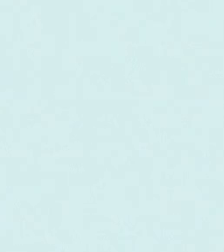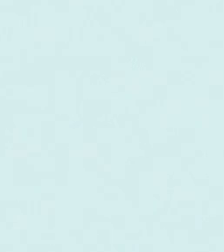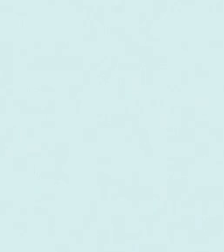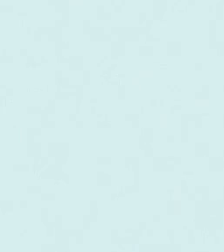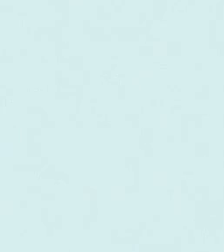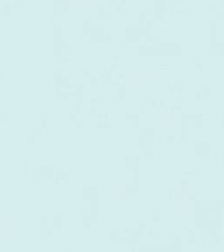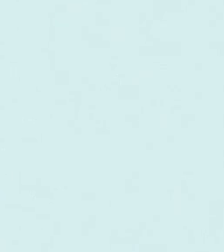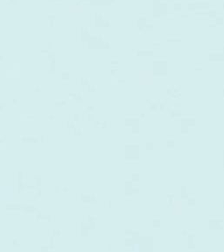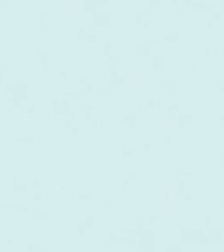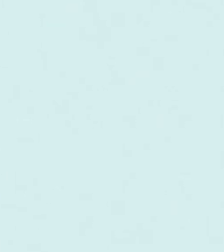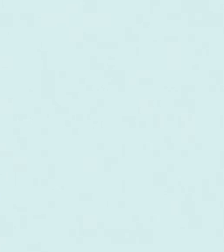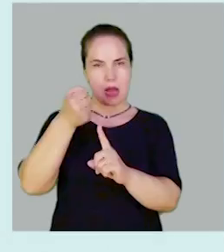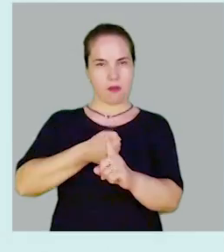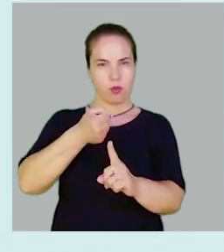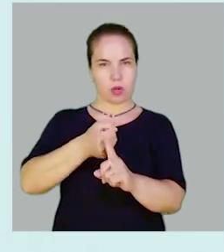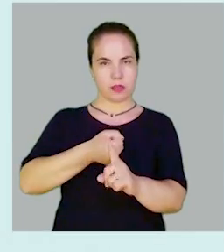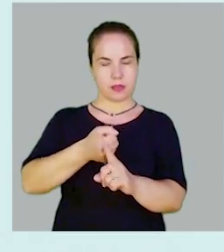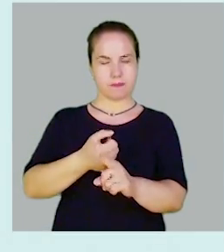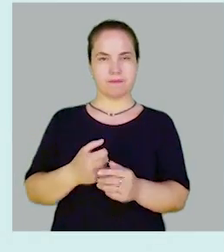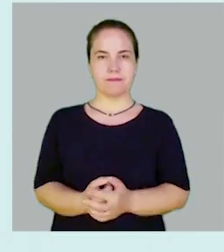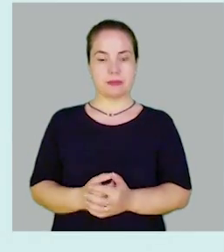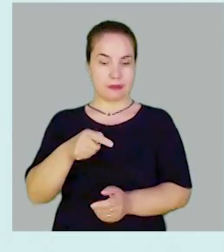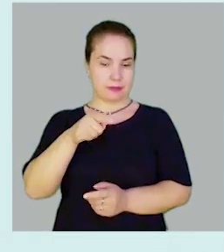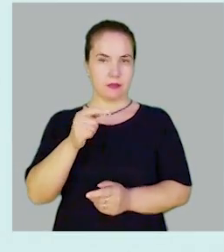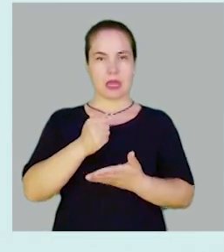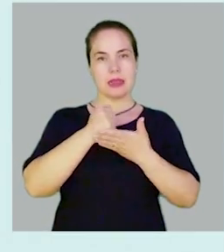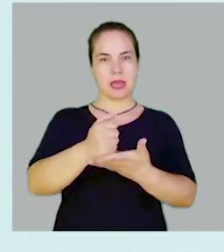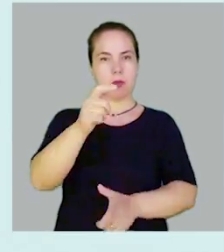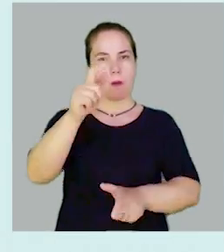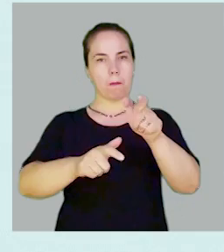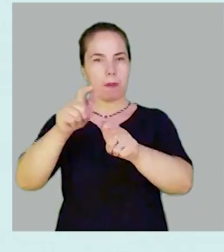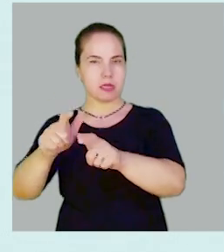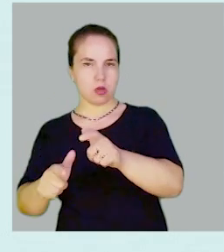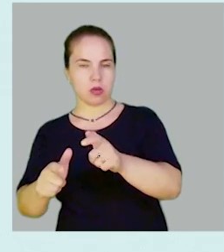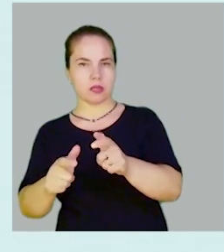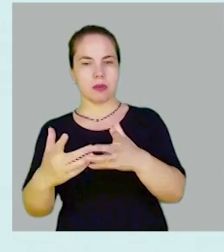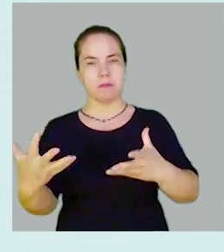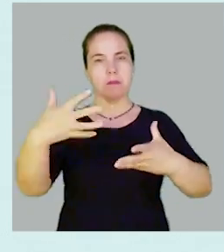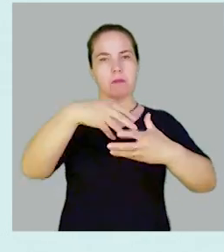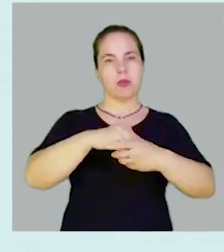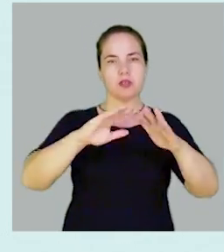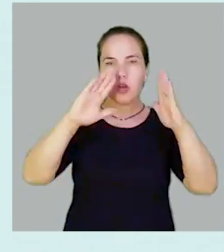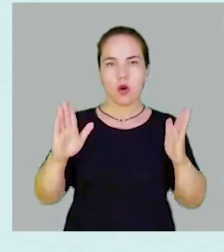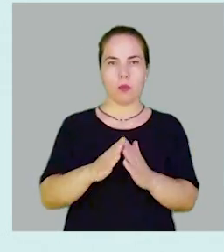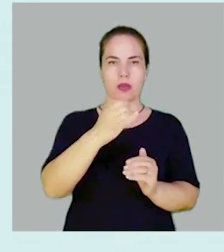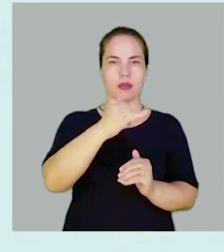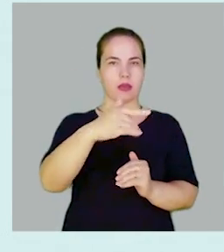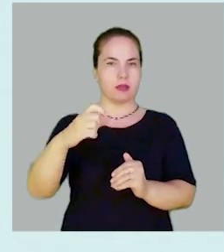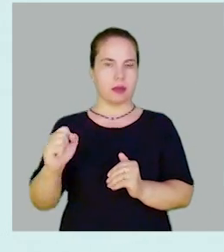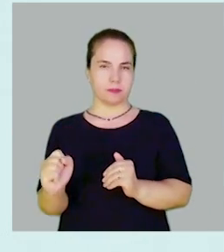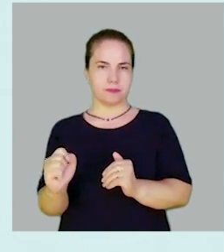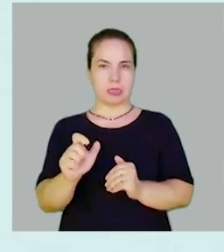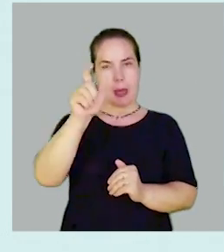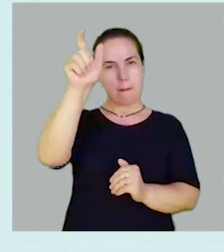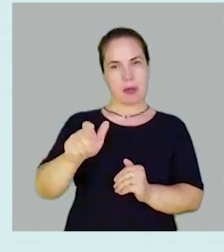Qëfar është advokacija? Advokacija ndimon njerëzit të flasin dhe të përfshihen në vendimet që meren për vetë ato. Advokatët